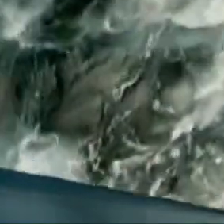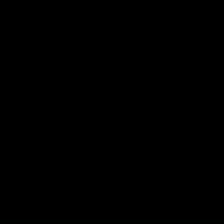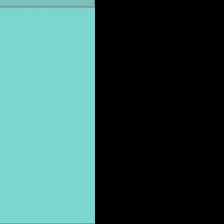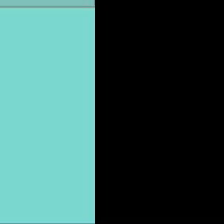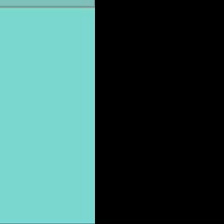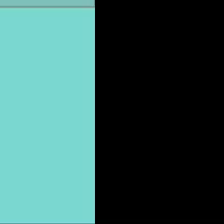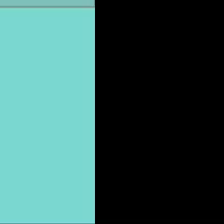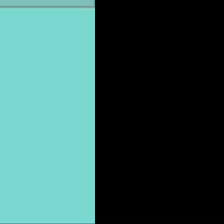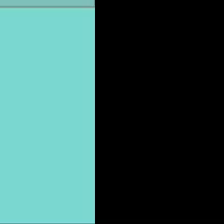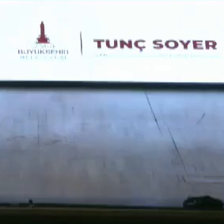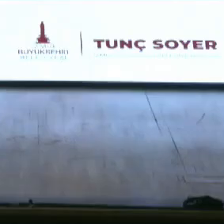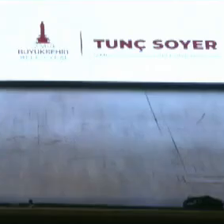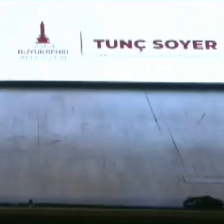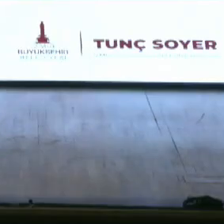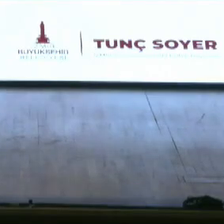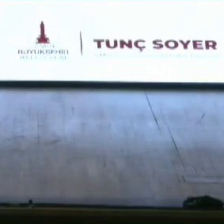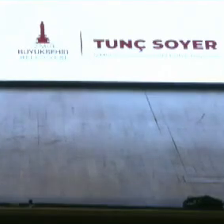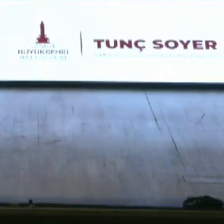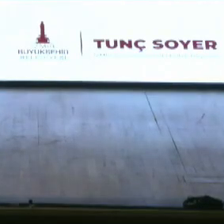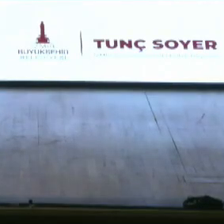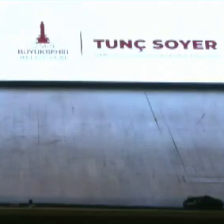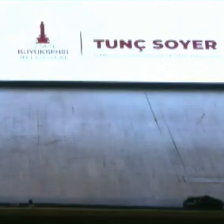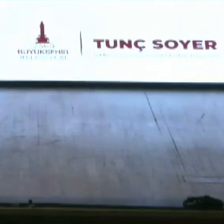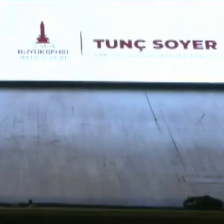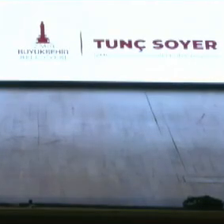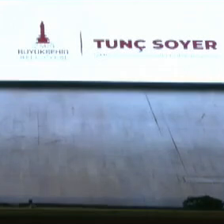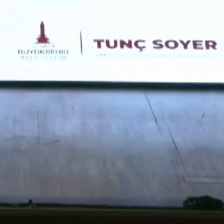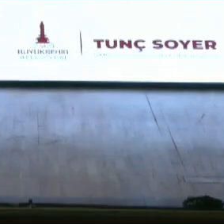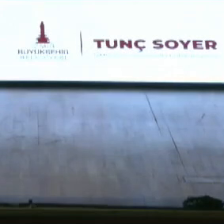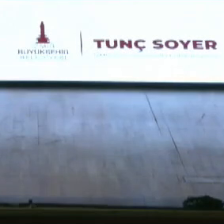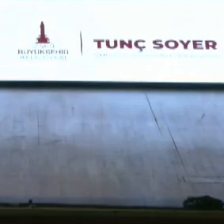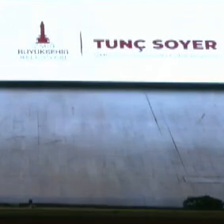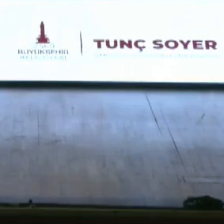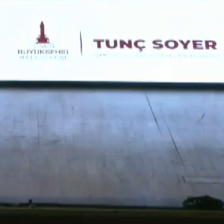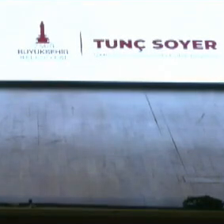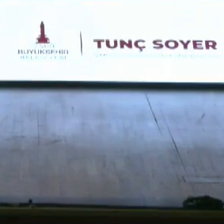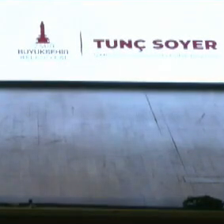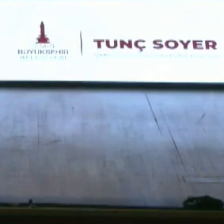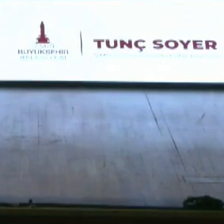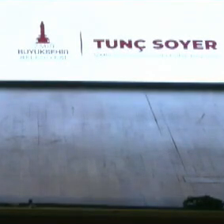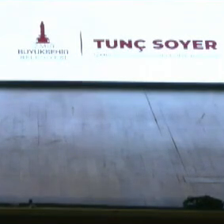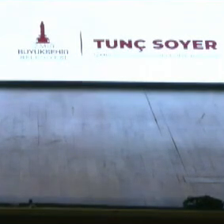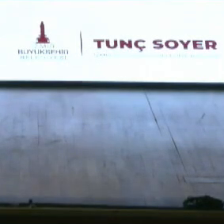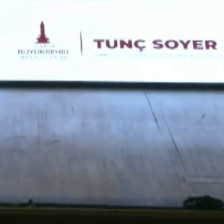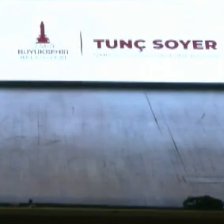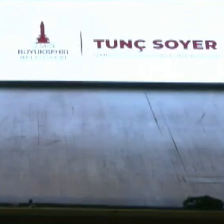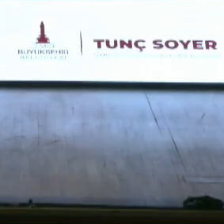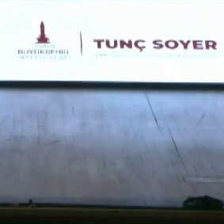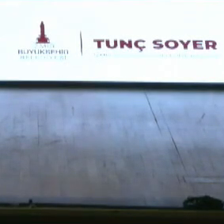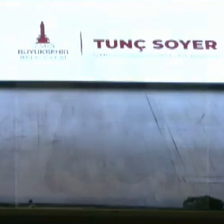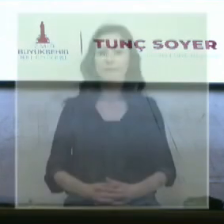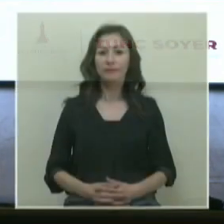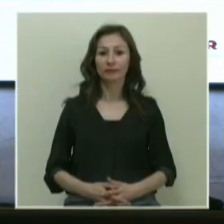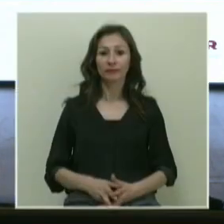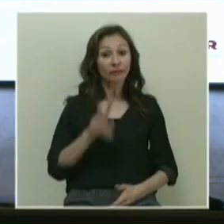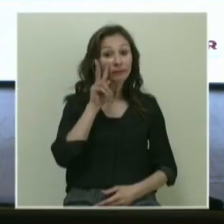Ne olduğunun çok şeysi yok. Şimdi, bunu neden gösterdim? Arkadaşlar, olayın sadece görünen